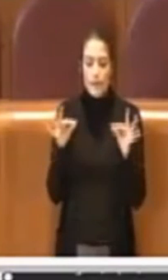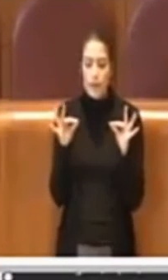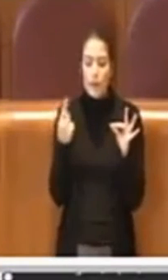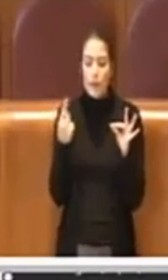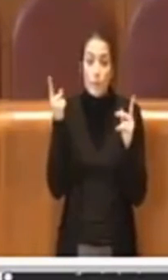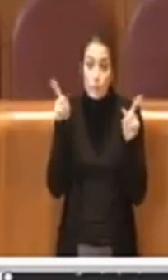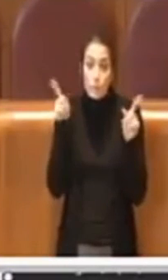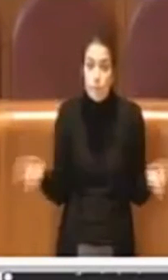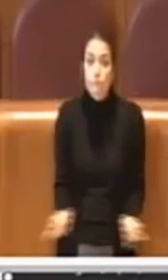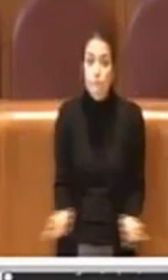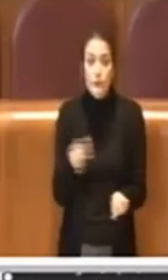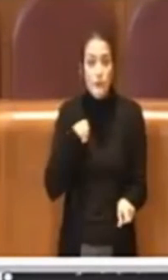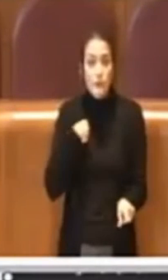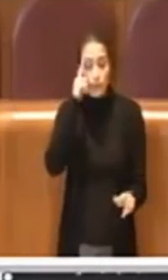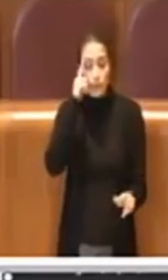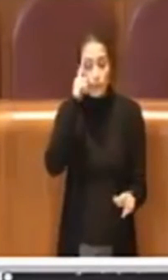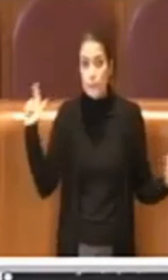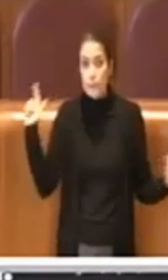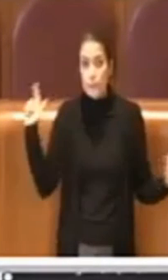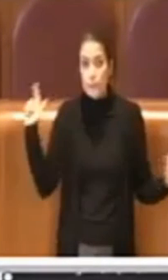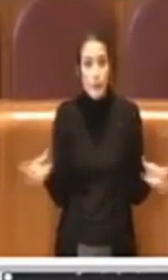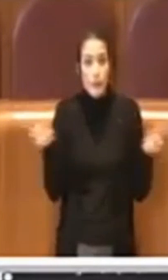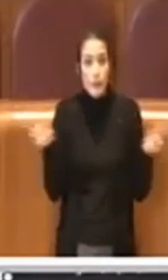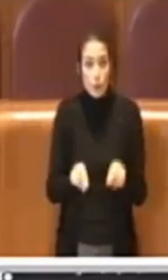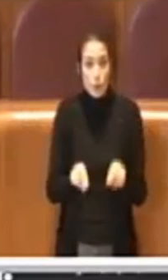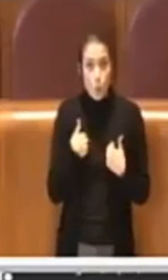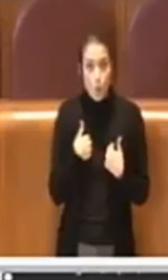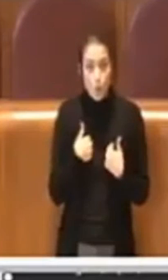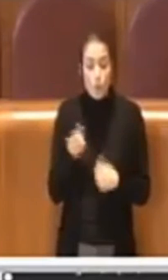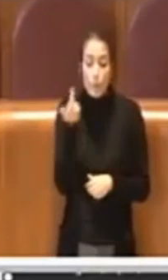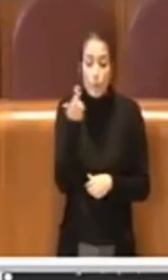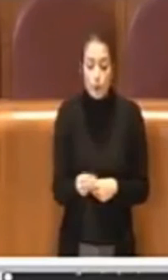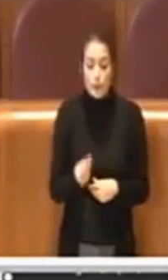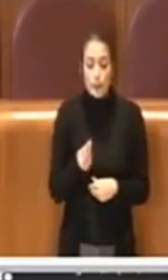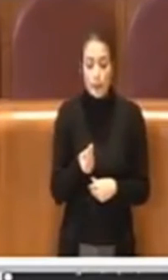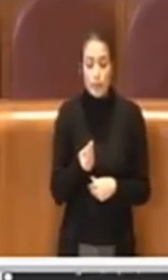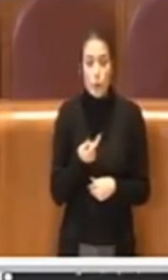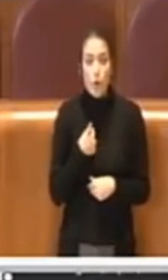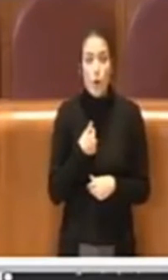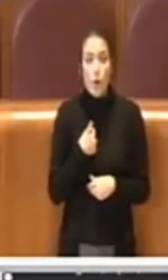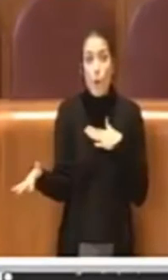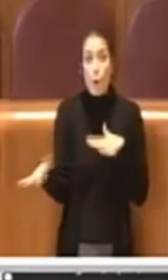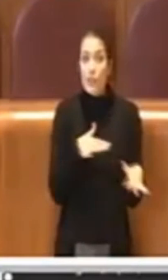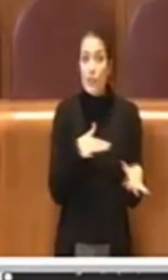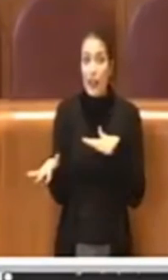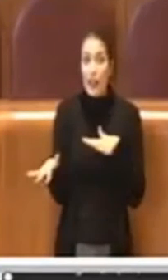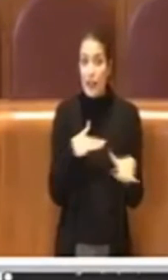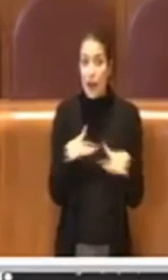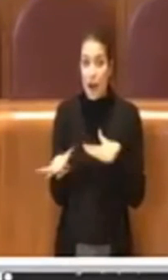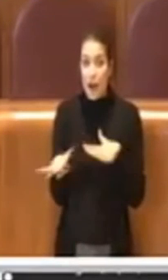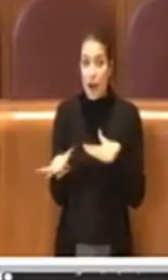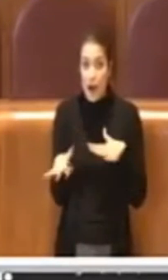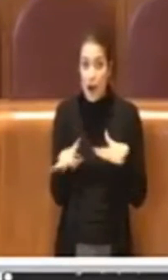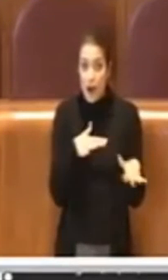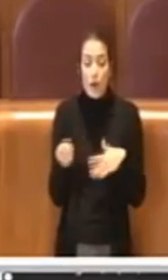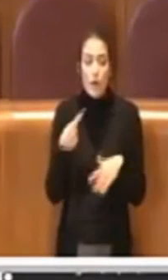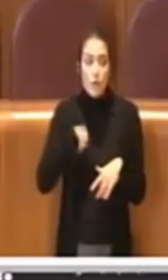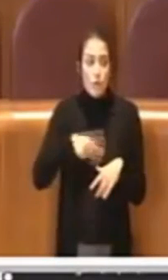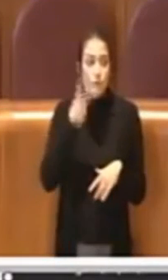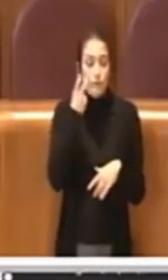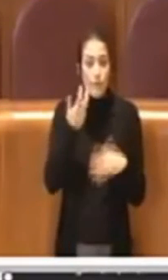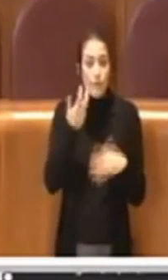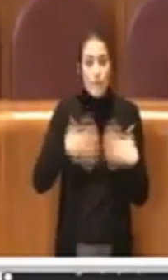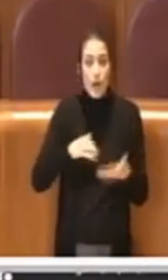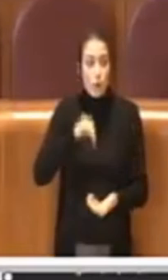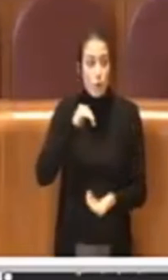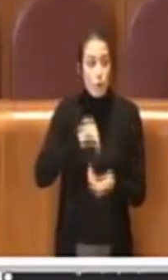rimango un po' stupito, perché sulla mobilità noi abbiamo trovato una società